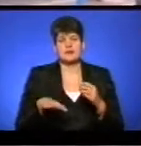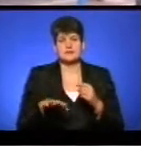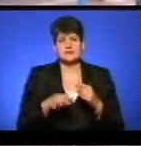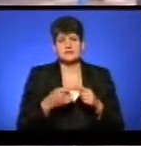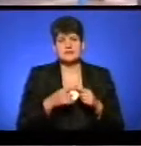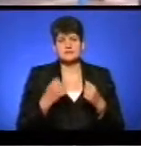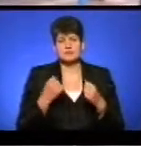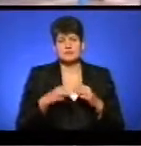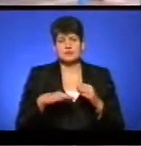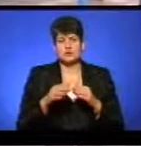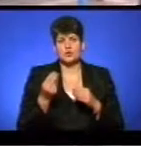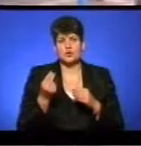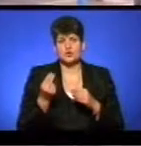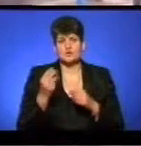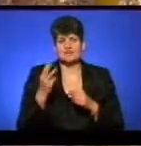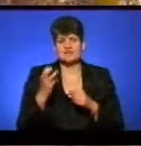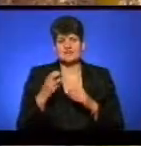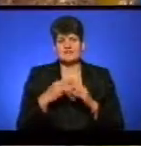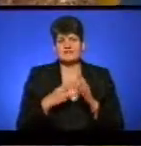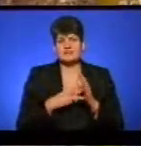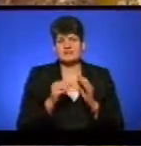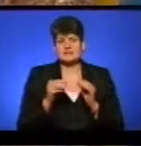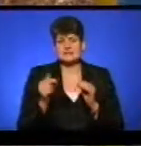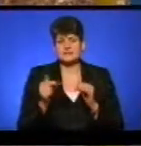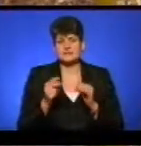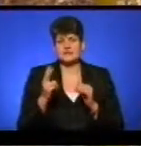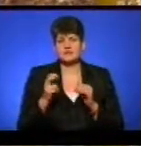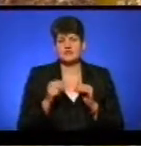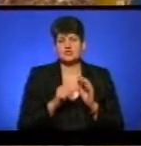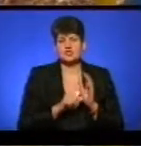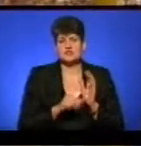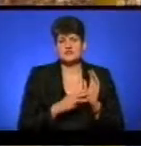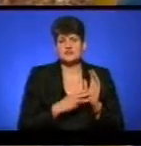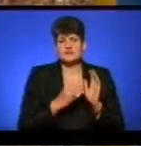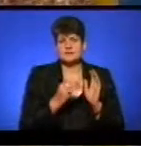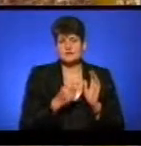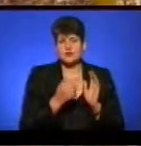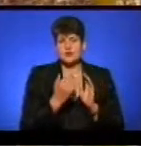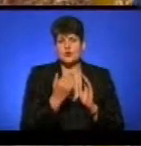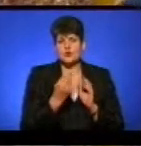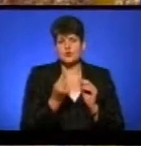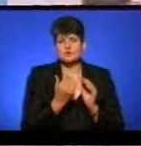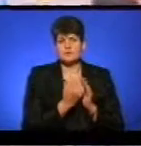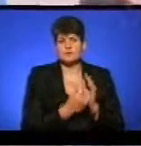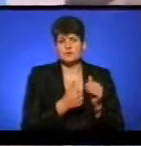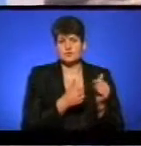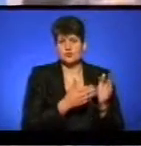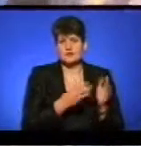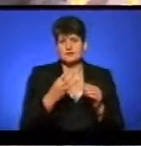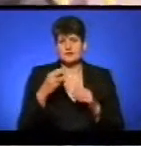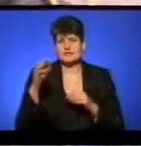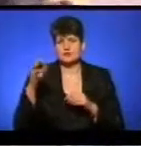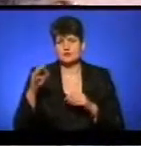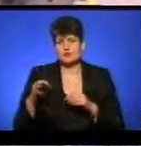майданчик, який коштує 318 тисяч гривень, 268 тисяч гроші програми «Добре Юсейт», 30%